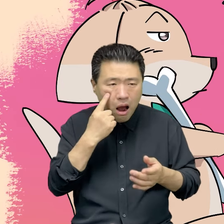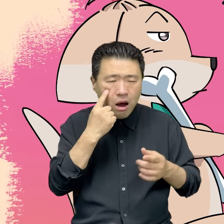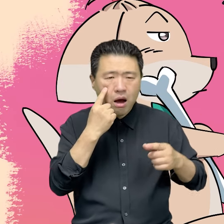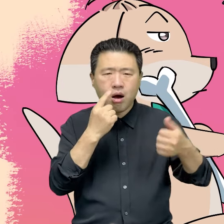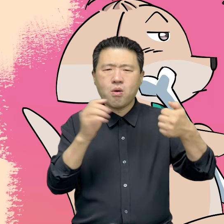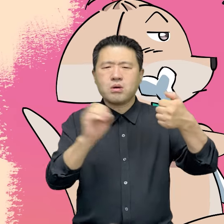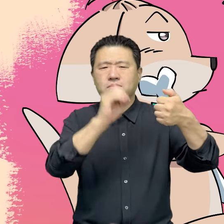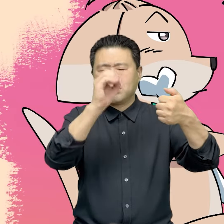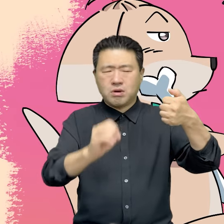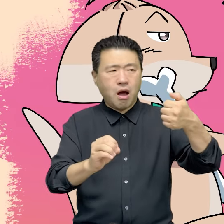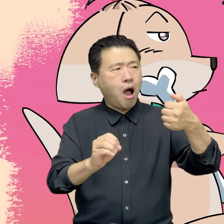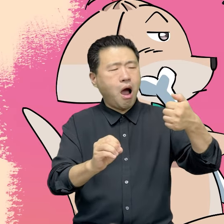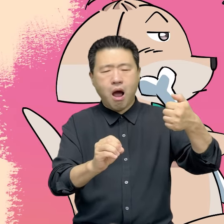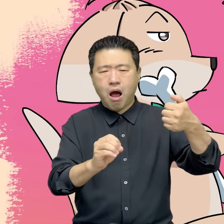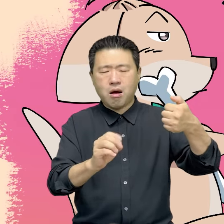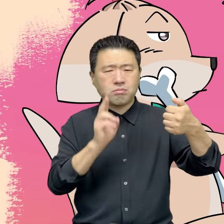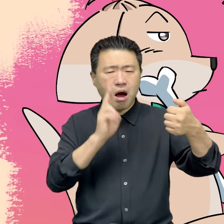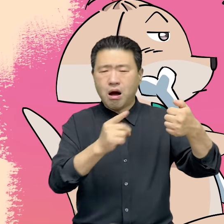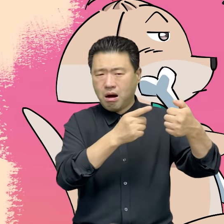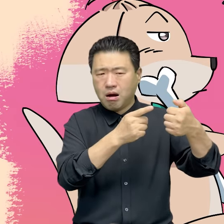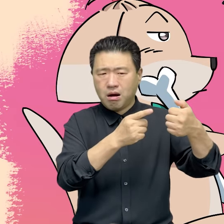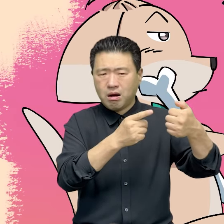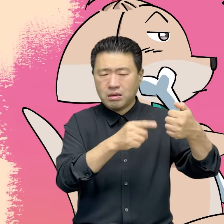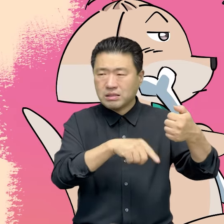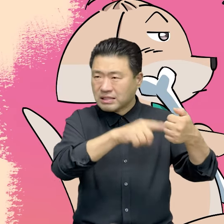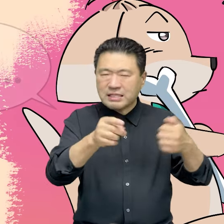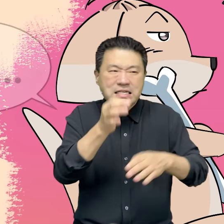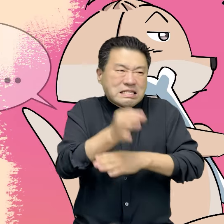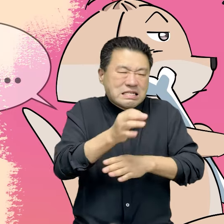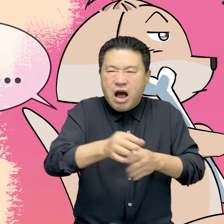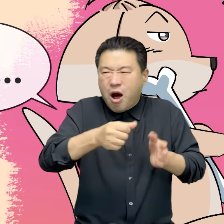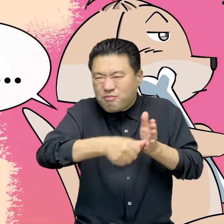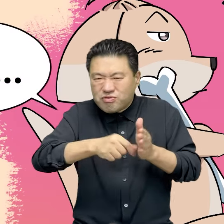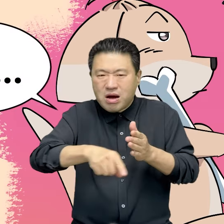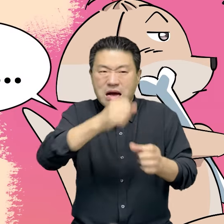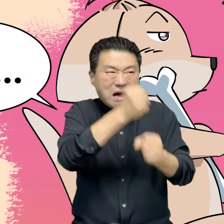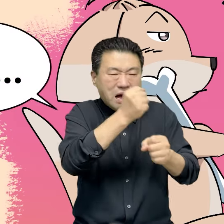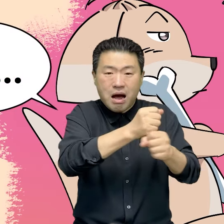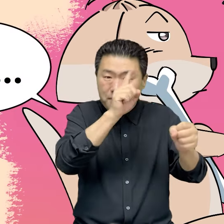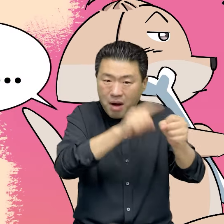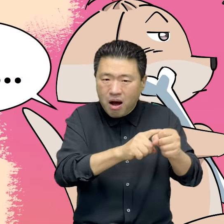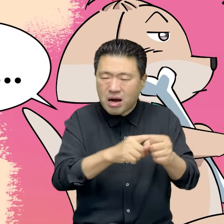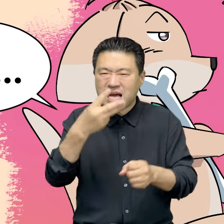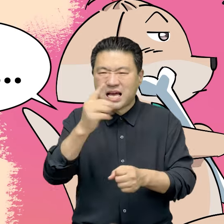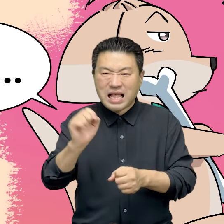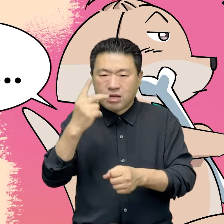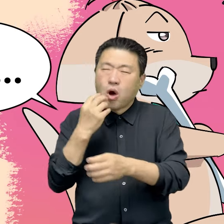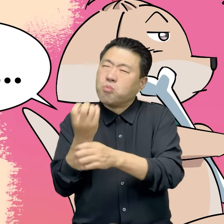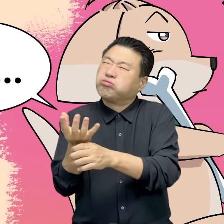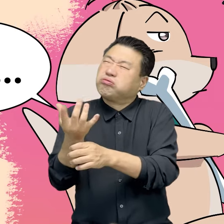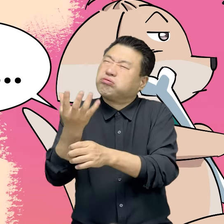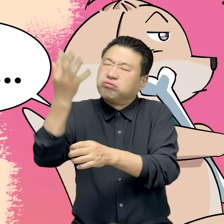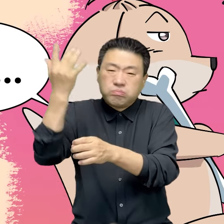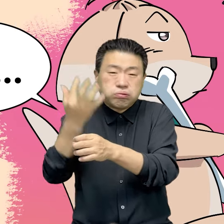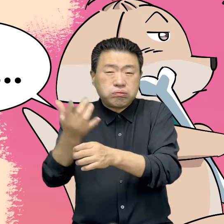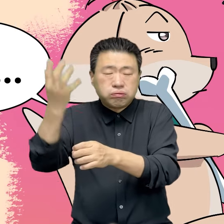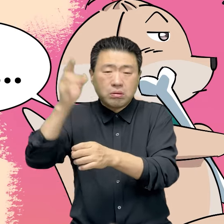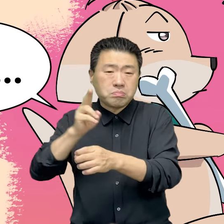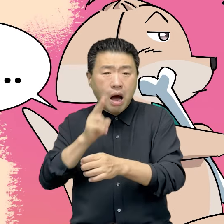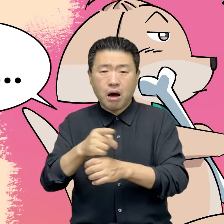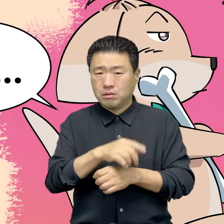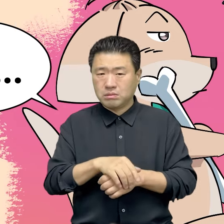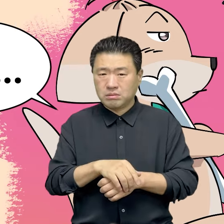배출량이 대략 50% 차지합니다. 이 사람들이 사서 쓰는 물건 만드느라 그만큼의 탄소를